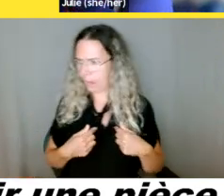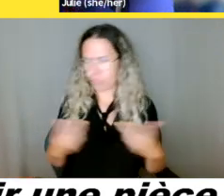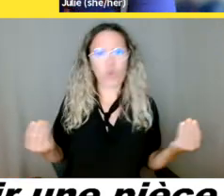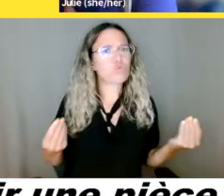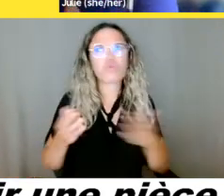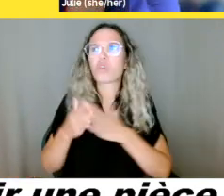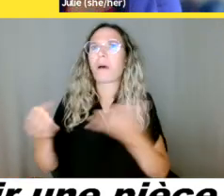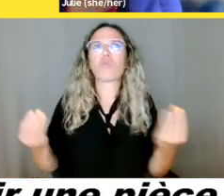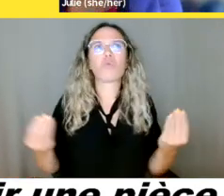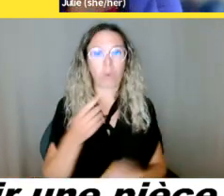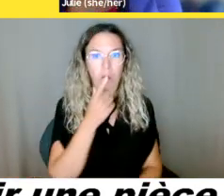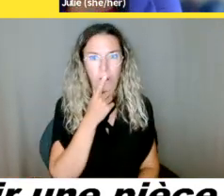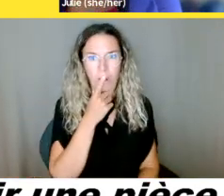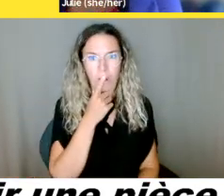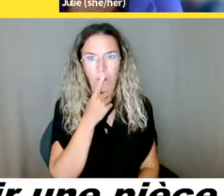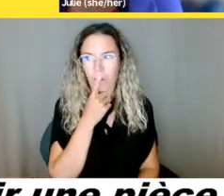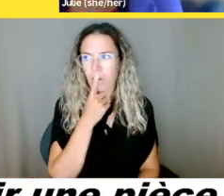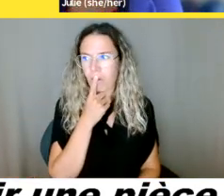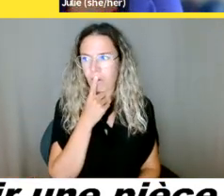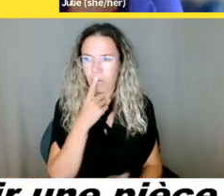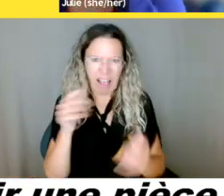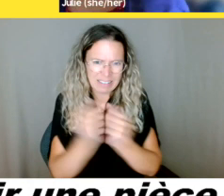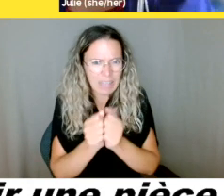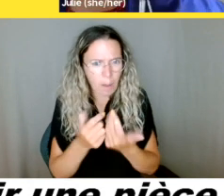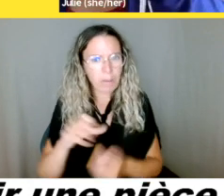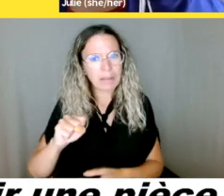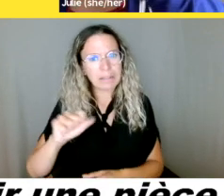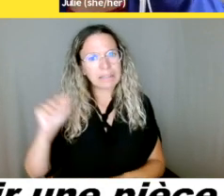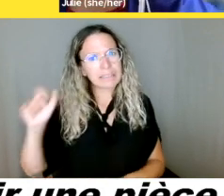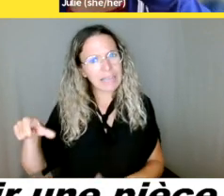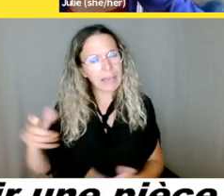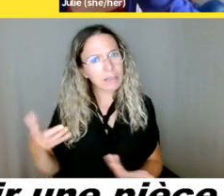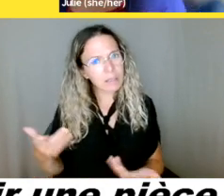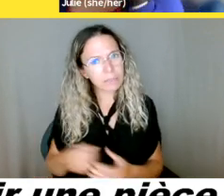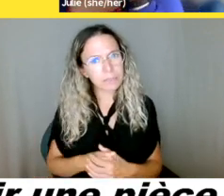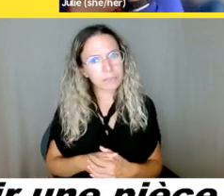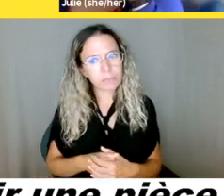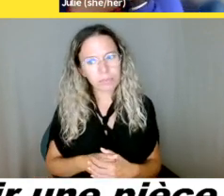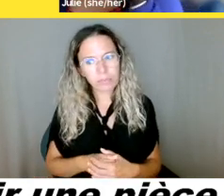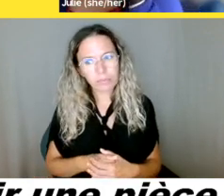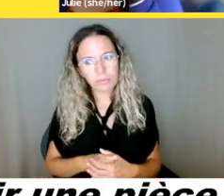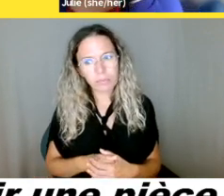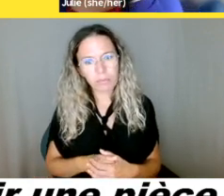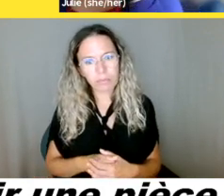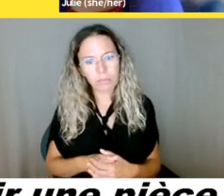Quand on vous envoie, tu sais, le petit collant à chaque 5 ans pour renouveler la vignette